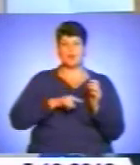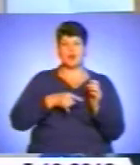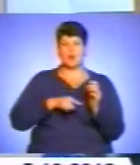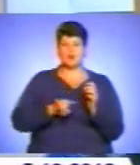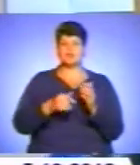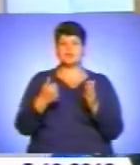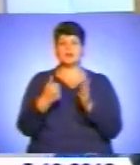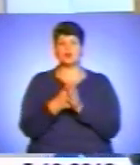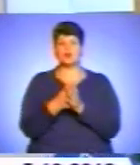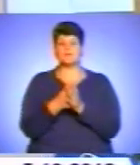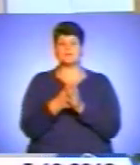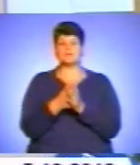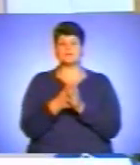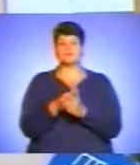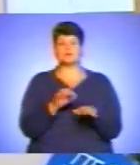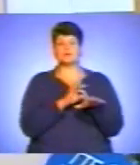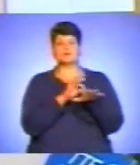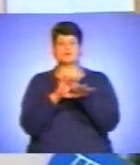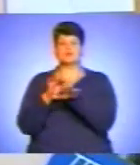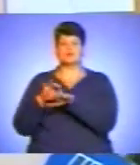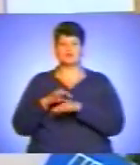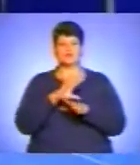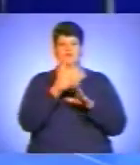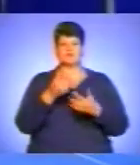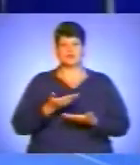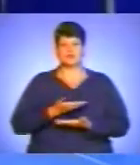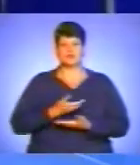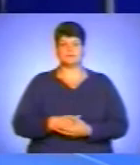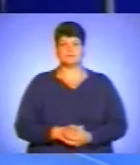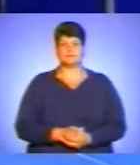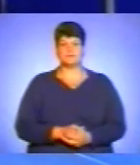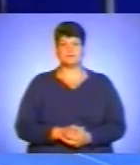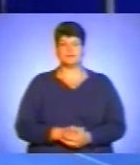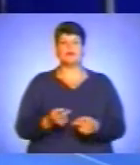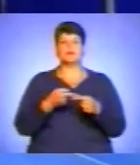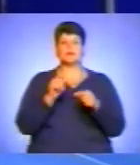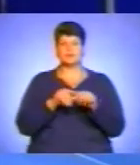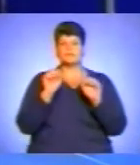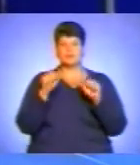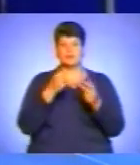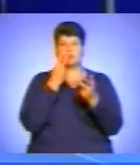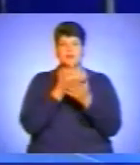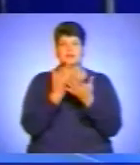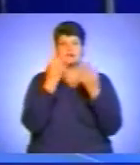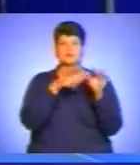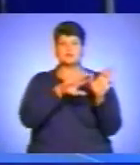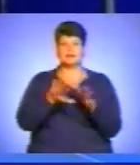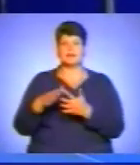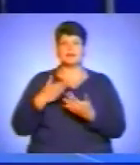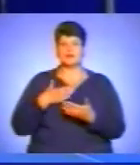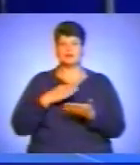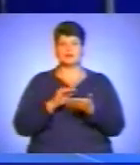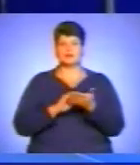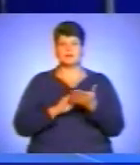фактично супроводжують все життя. Таким зуміли побачити день, минає, наші журналісти.